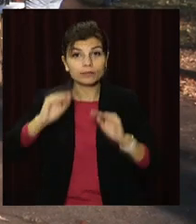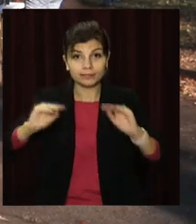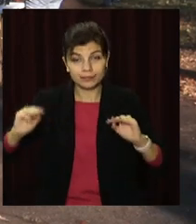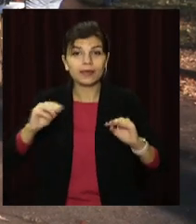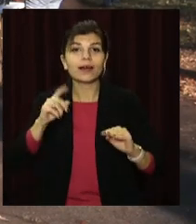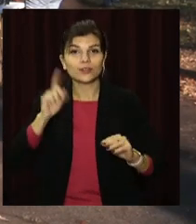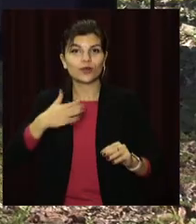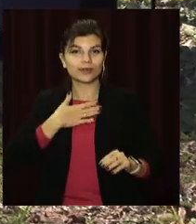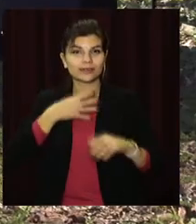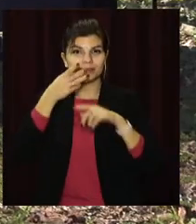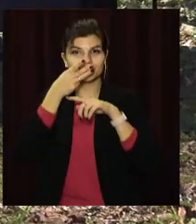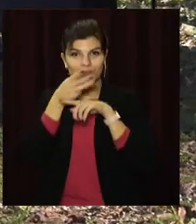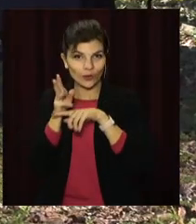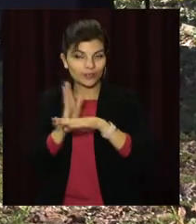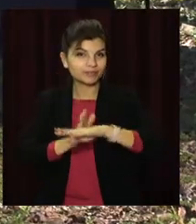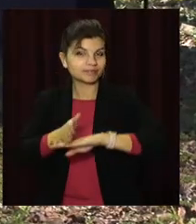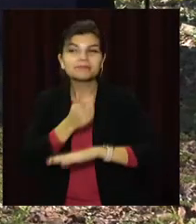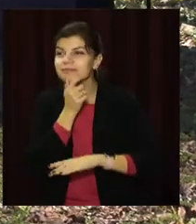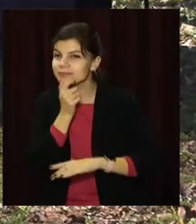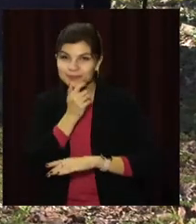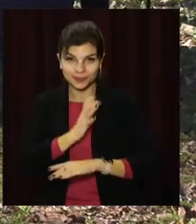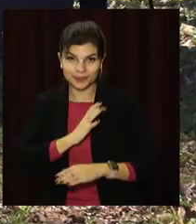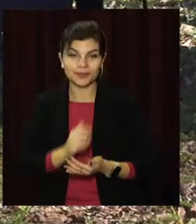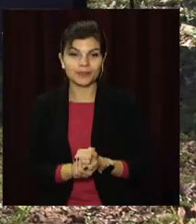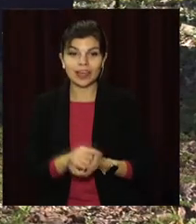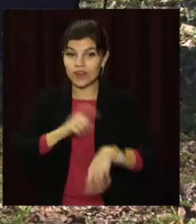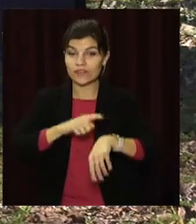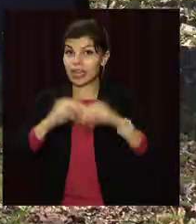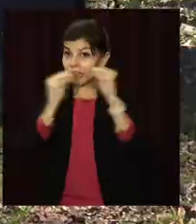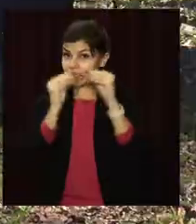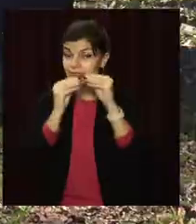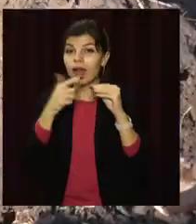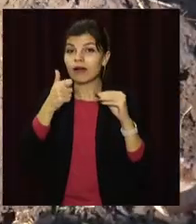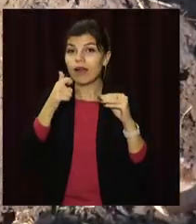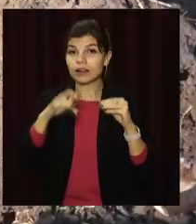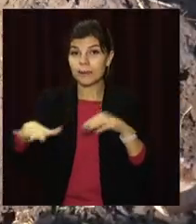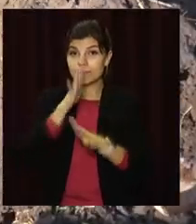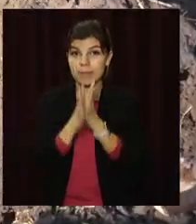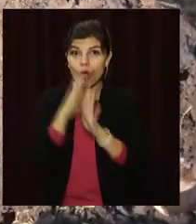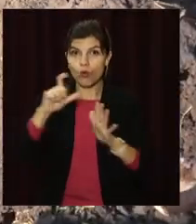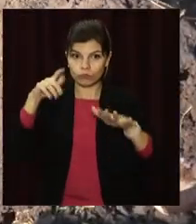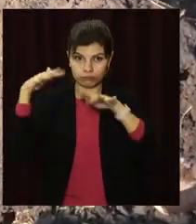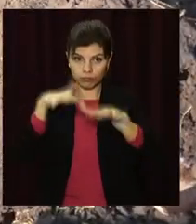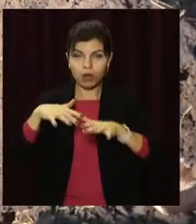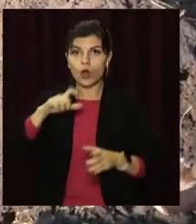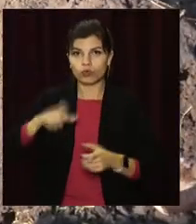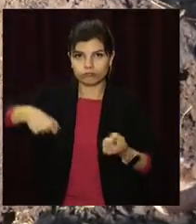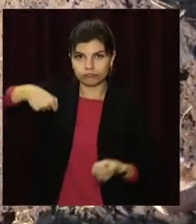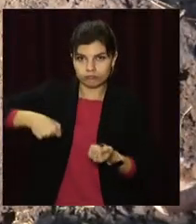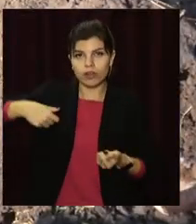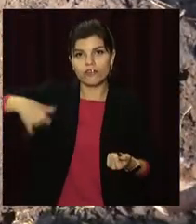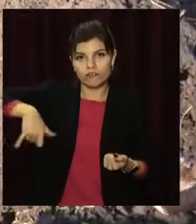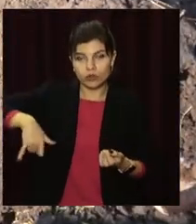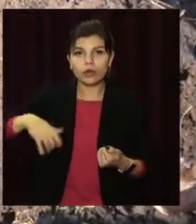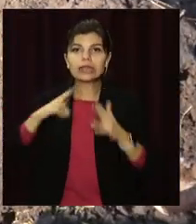в Гагарін парку вже людно. Озброївшись лопатами та відрами, дніпряни, що протягом місяця купували каву в одній з кав'ярень Дніпра, тепер садять яблуні.